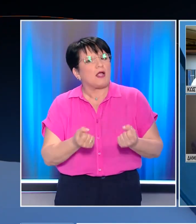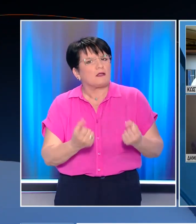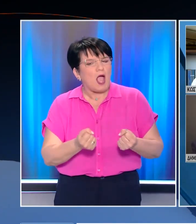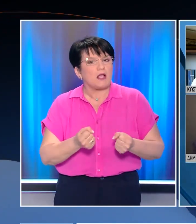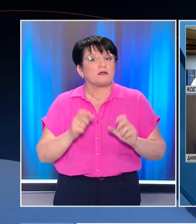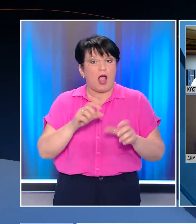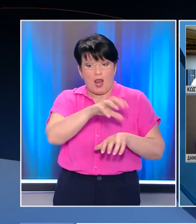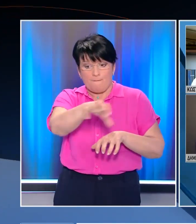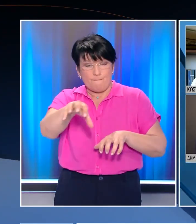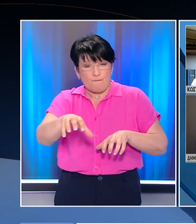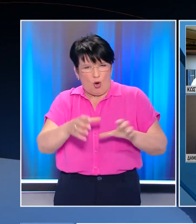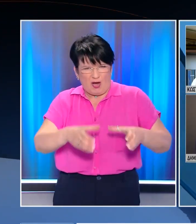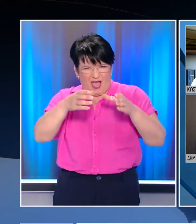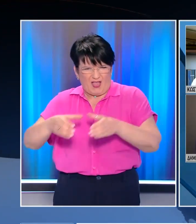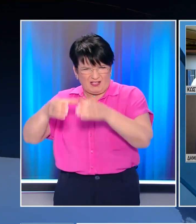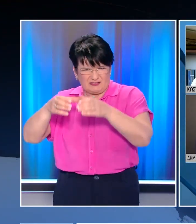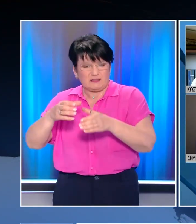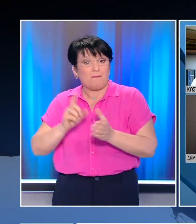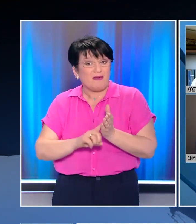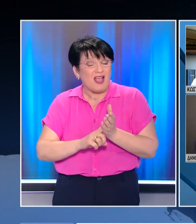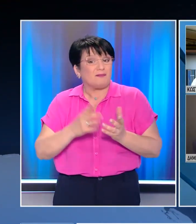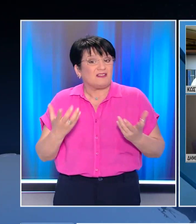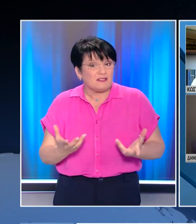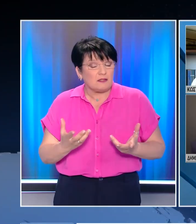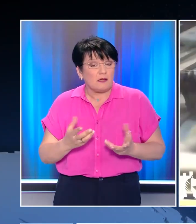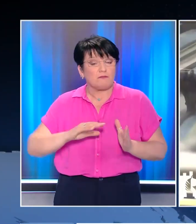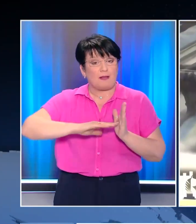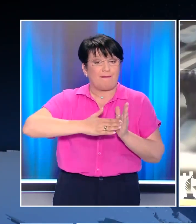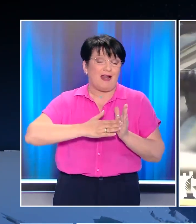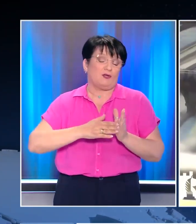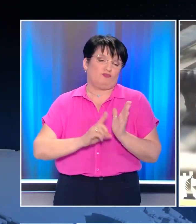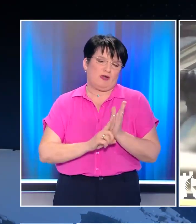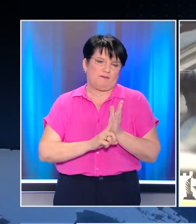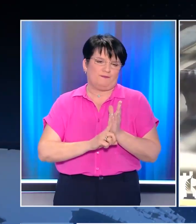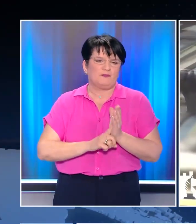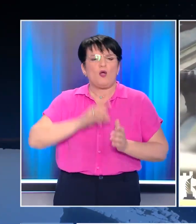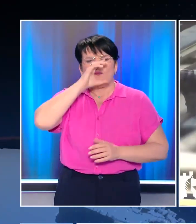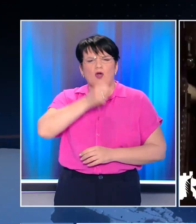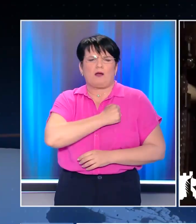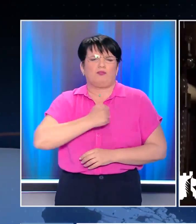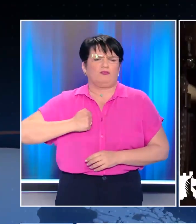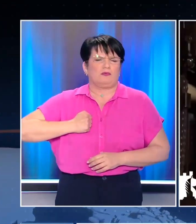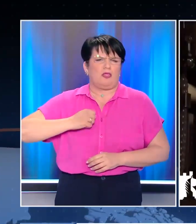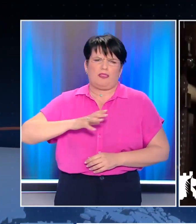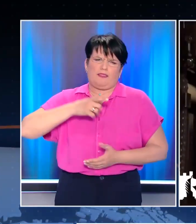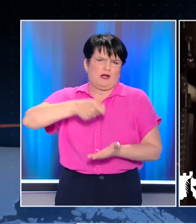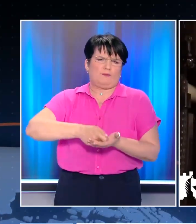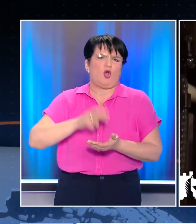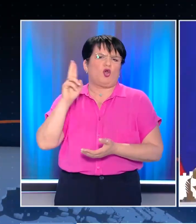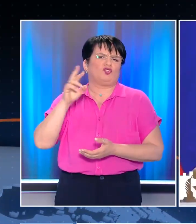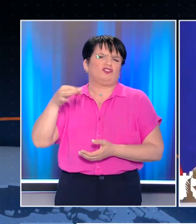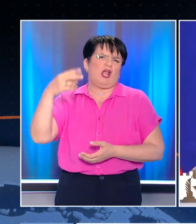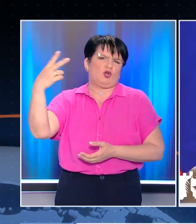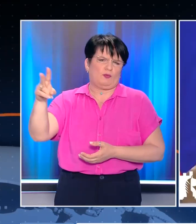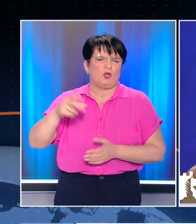λιγνίτης οι μονάδες λιγνιτικές εννοώ πρέπει να υπάρχει και προσωπικό. Βουλγαρία και Πολωνία αρνήθηκαν να πληρώσουν σε ρούβλια όπως προέβλεπε το